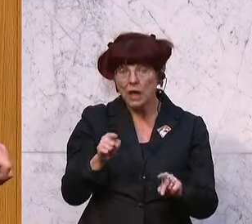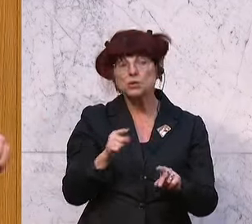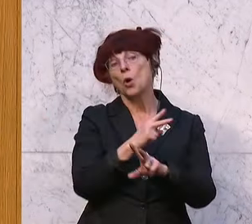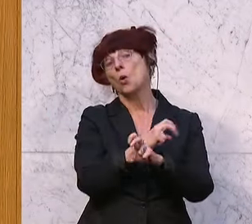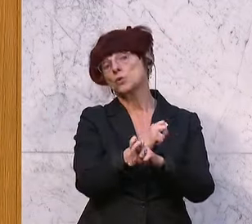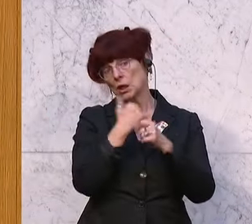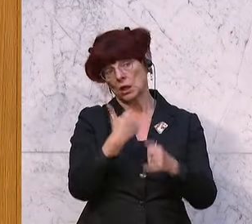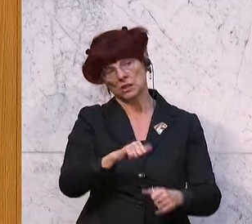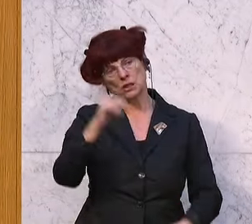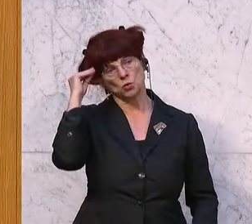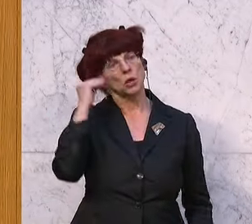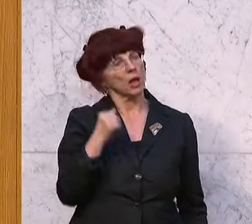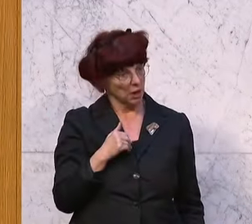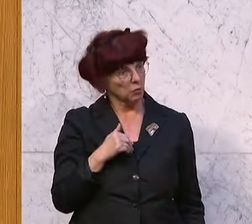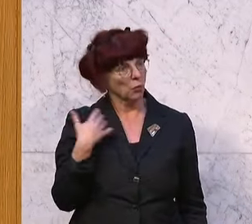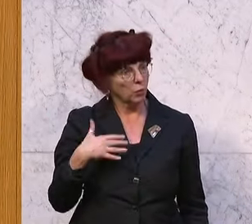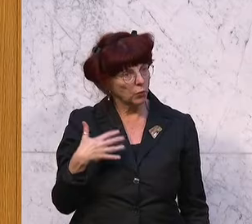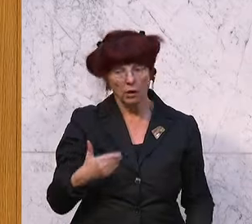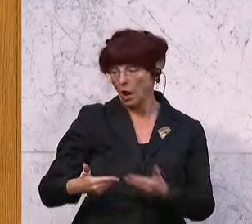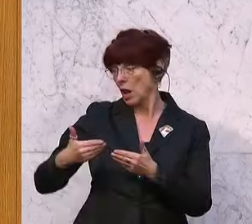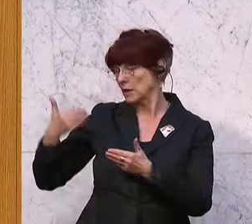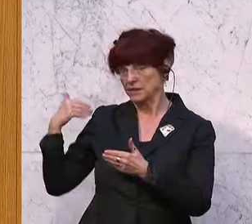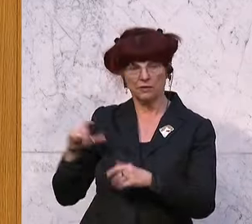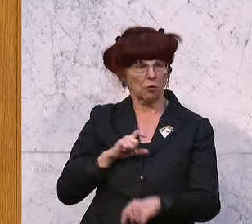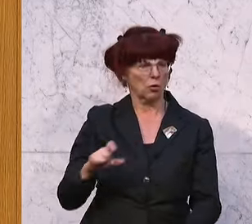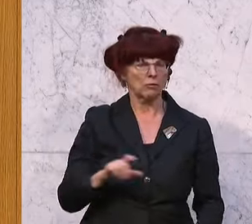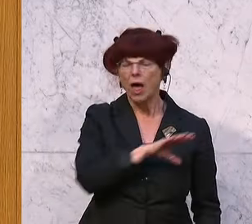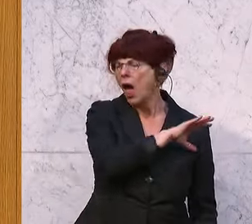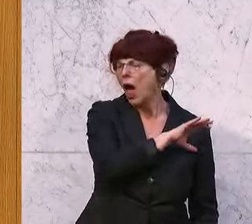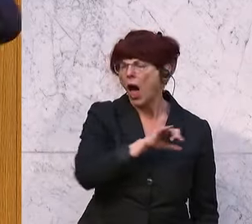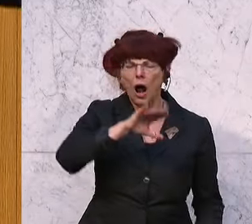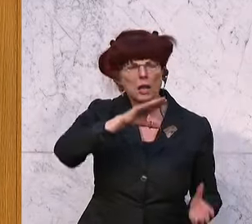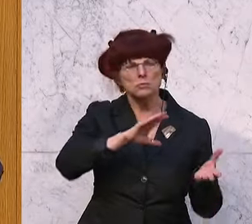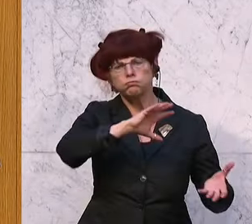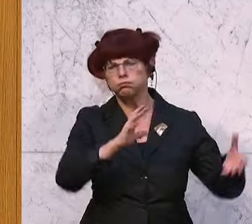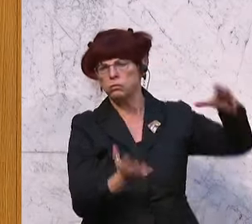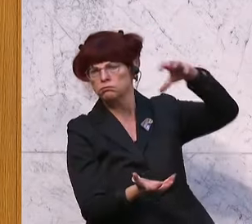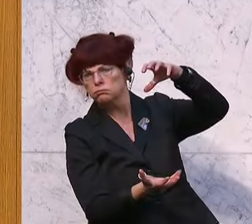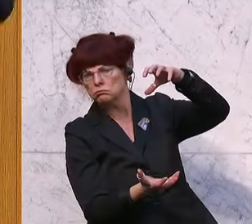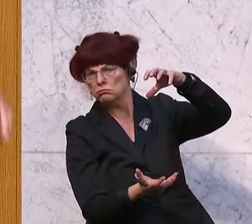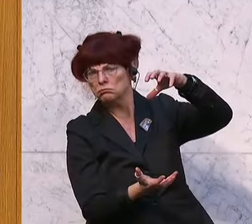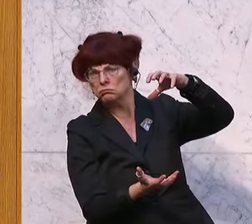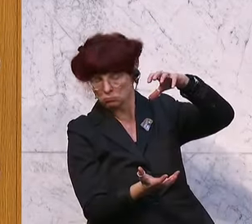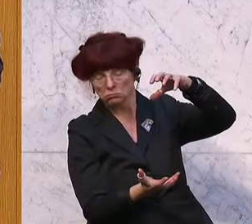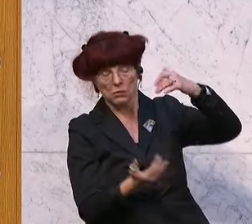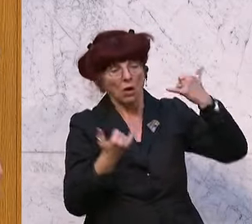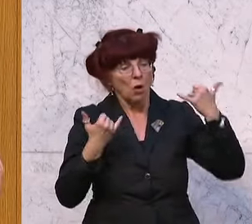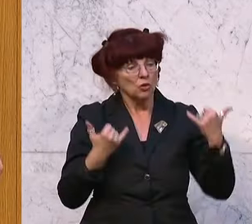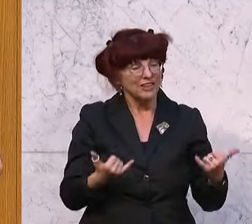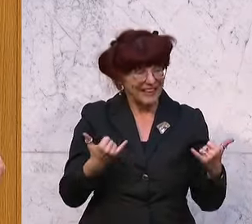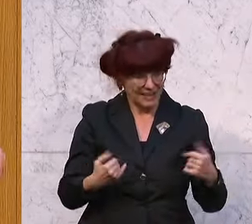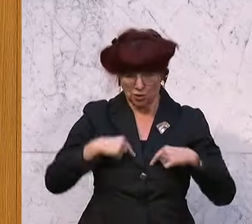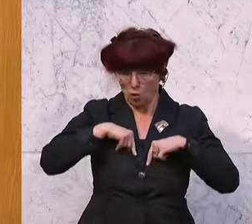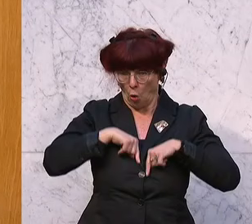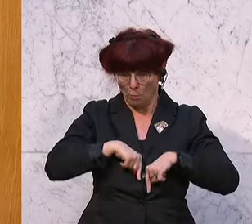Österreich gelernt hat in diesen vergangenen Wochen. Da wird alles auf den Kopf gestellt. Und jetzt verhandelt der Obmann